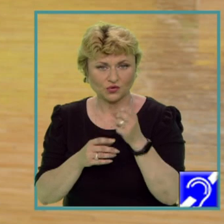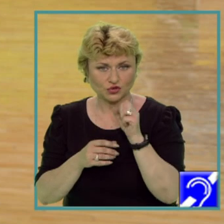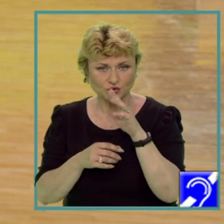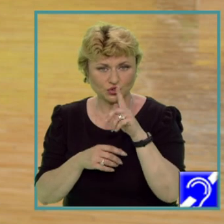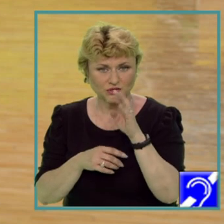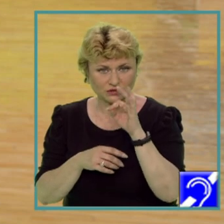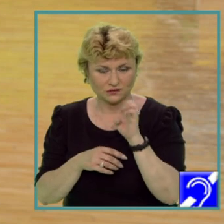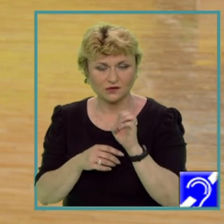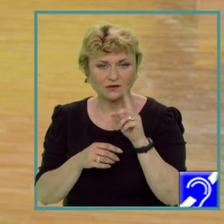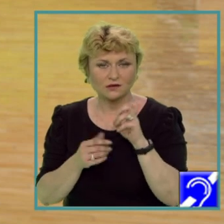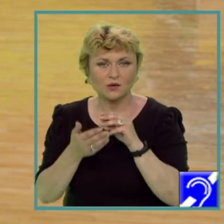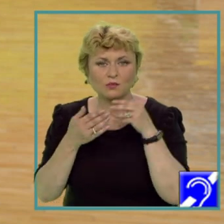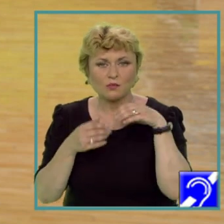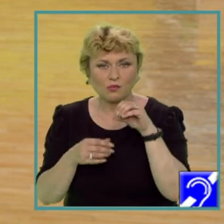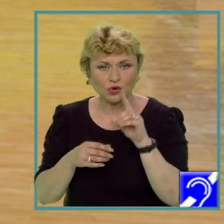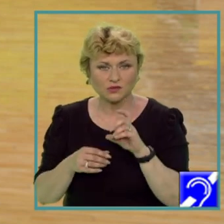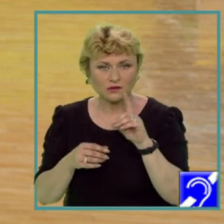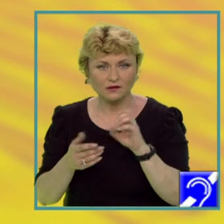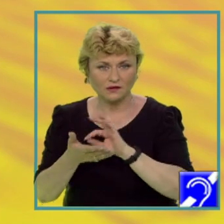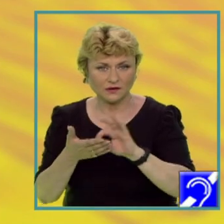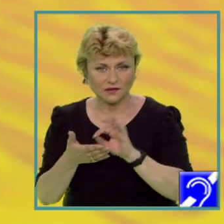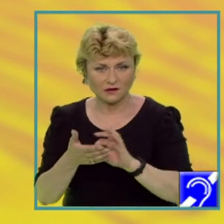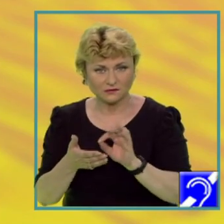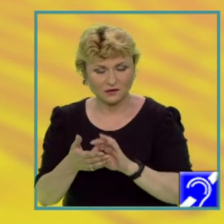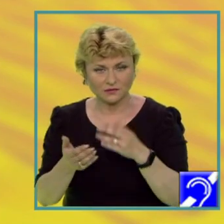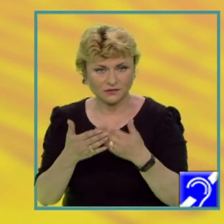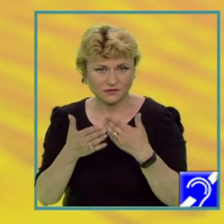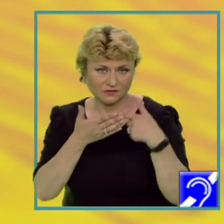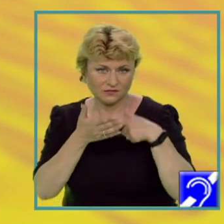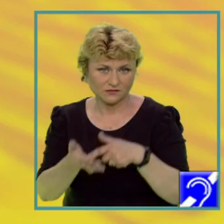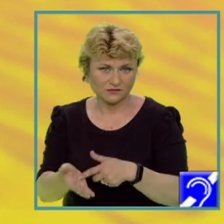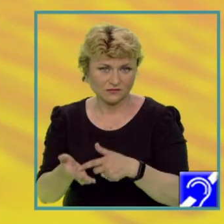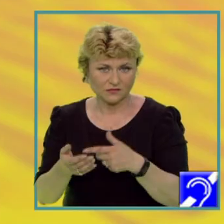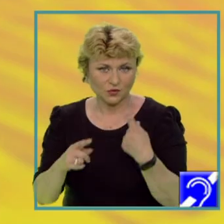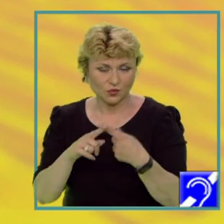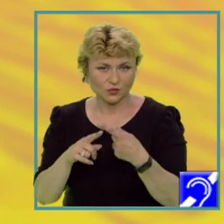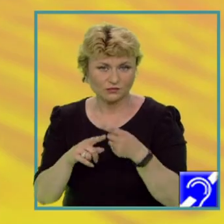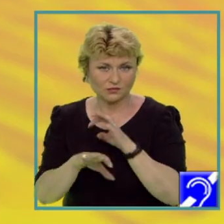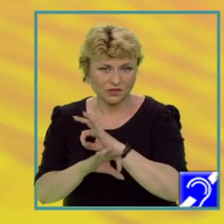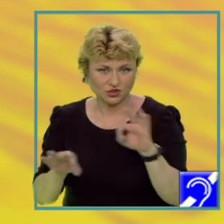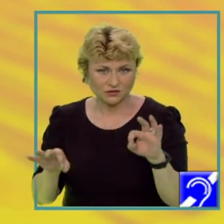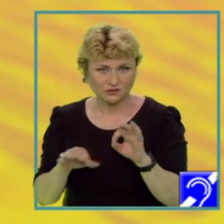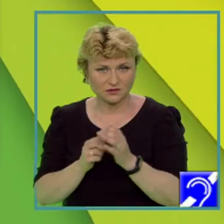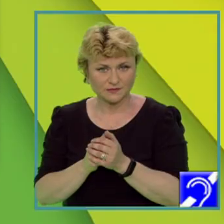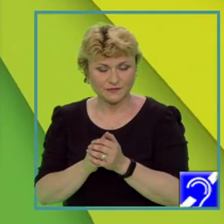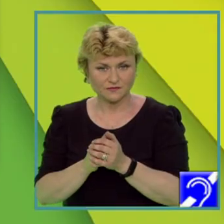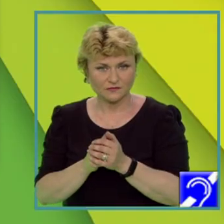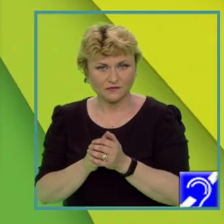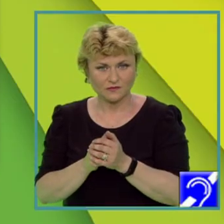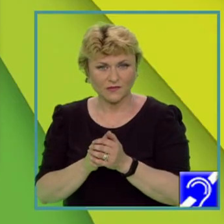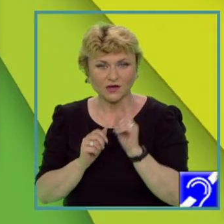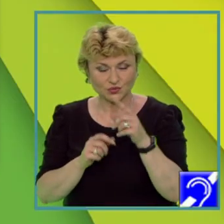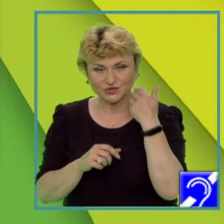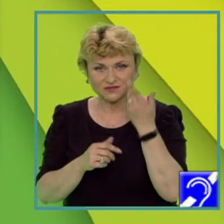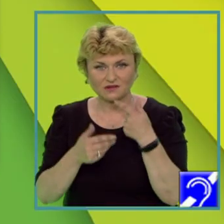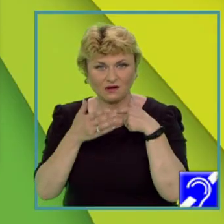redactare a răspunsurilor, a nu se confunda prezentați cu precizați. Atunci când apare această